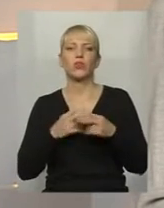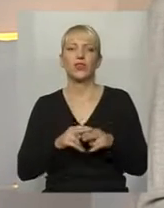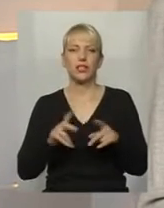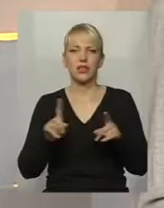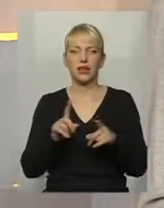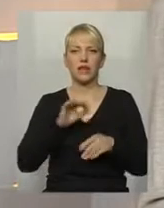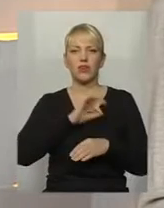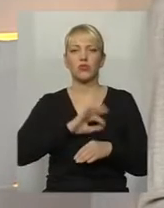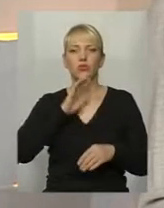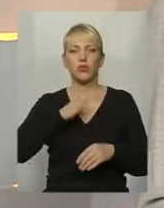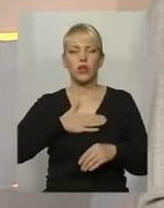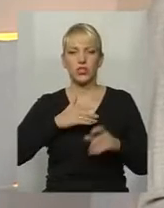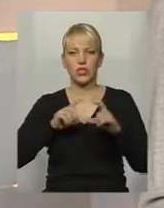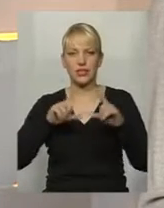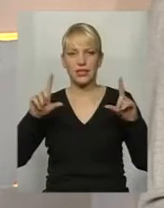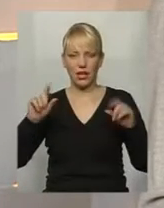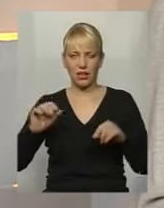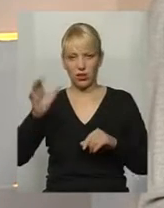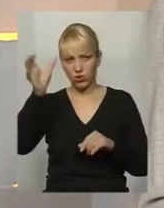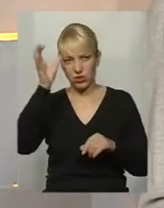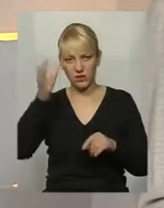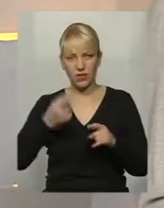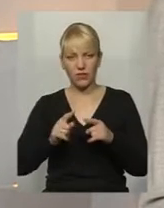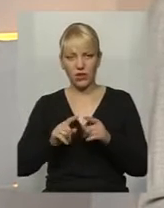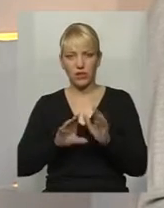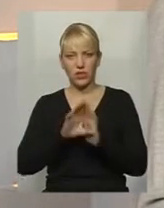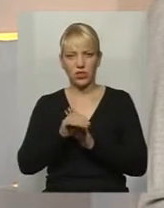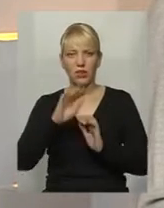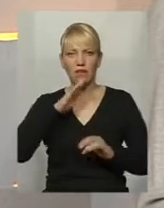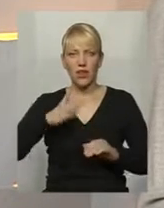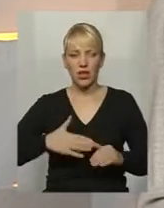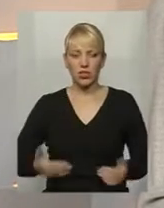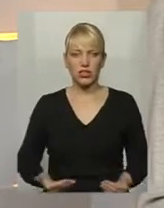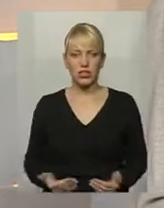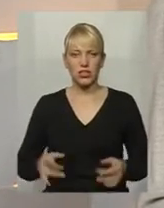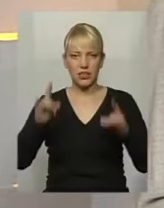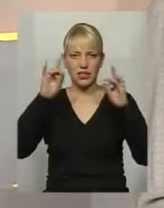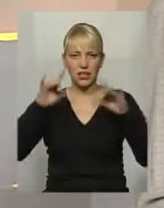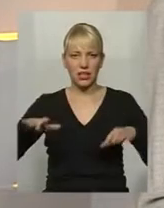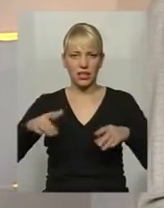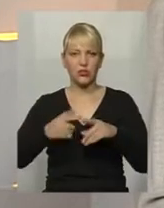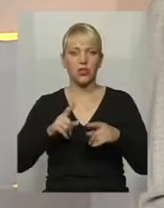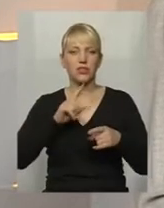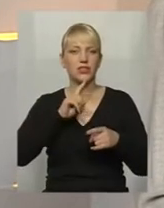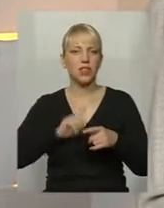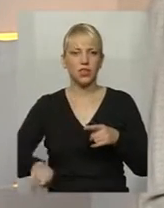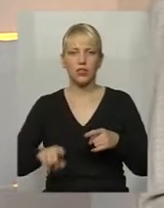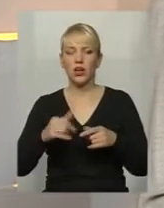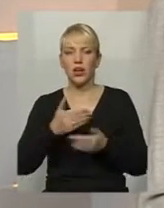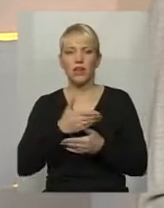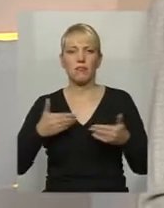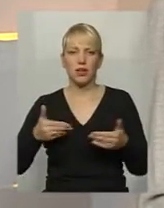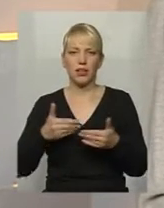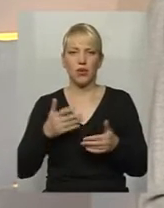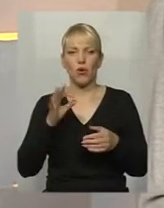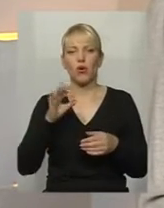використовується в наших закладах освіти, вона просто війшла в наше життя стихійно. Стихійно настільки, що ми, ага, є комп